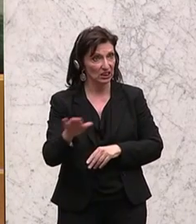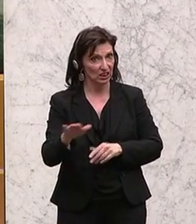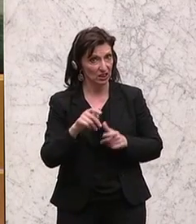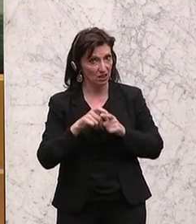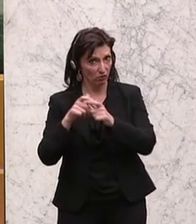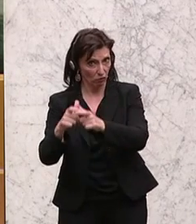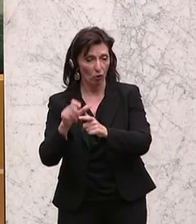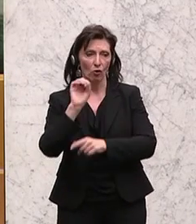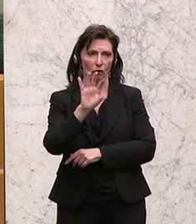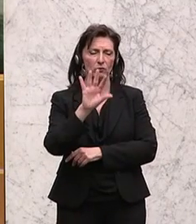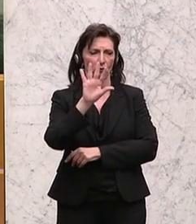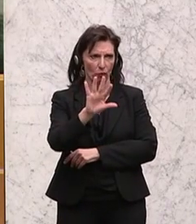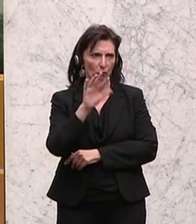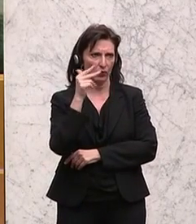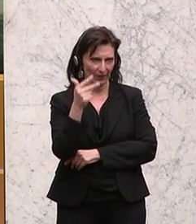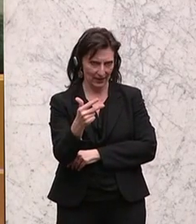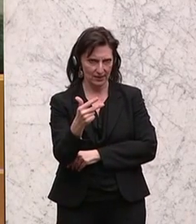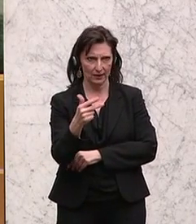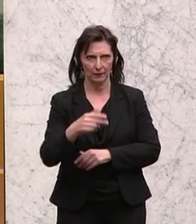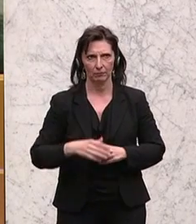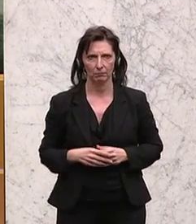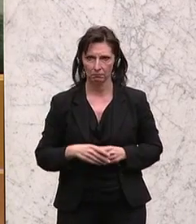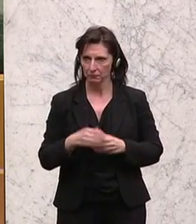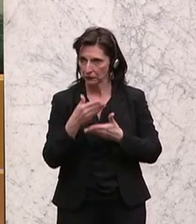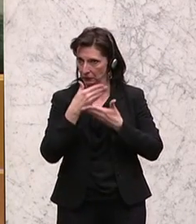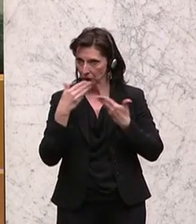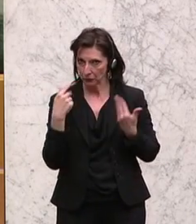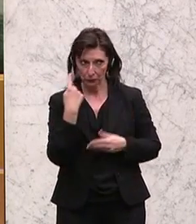1535 dabei lagen. Keine mündliche Berichterstattung. Mehr